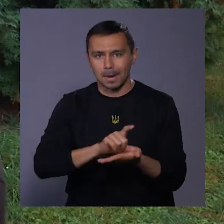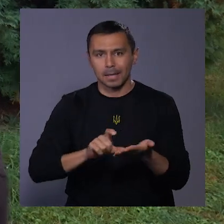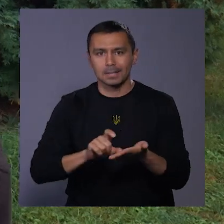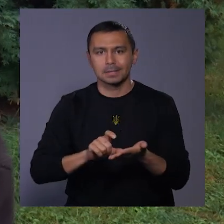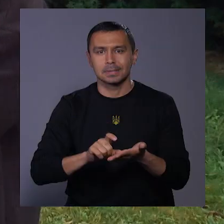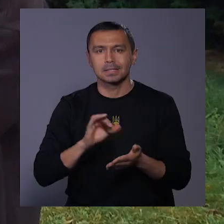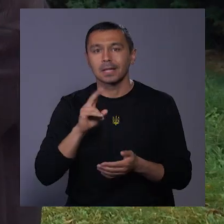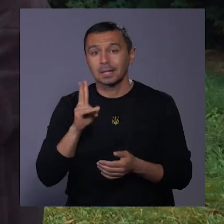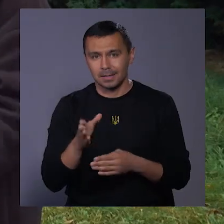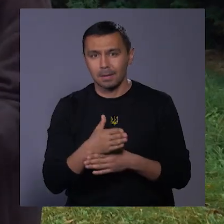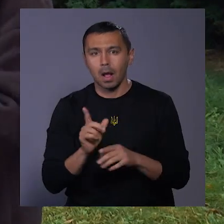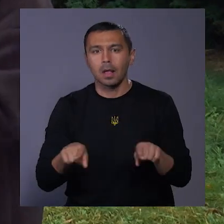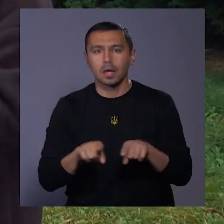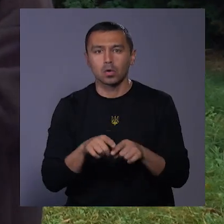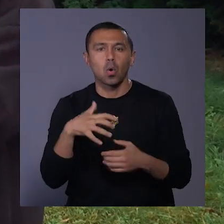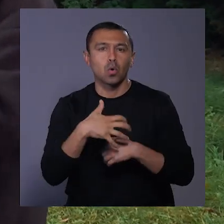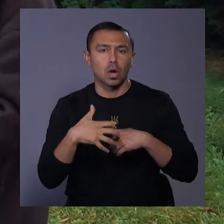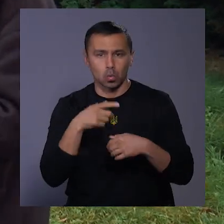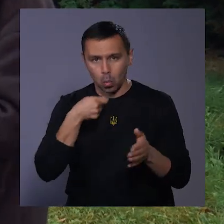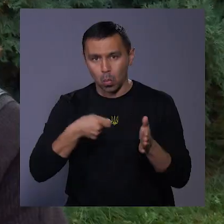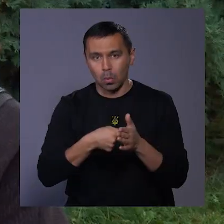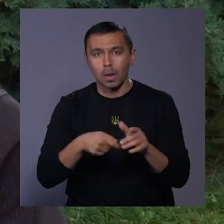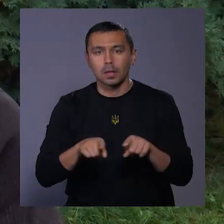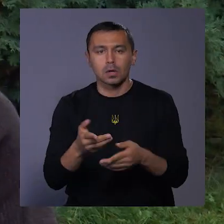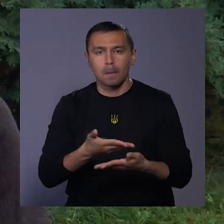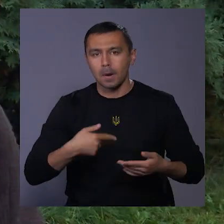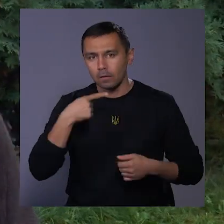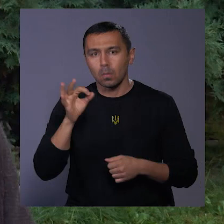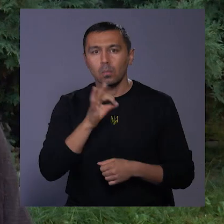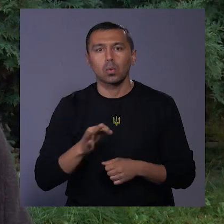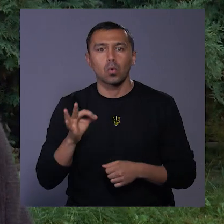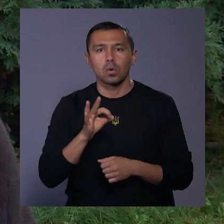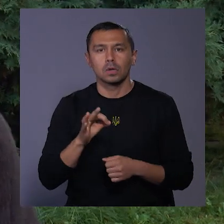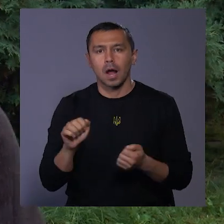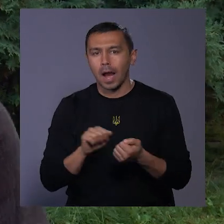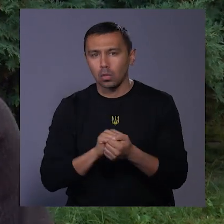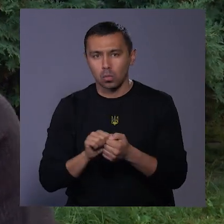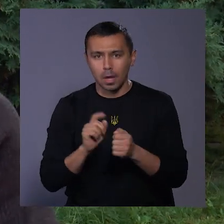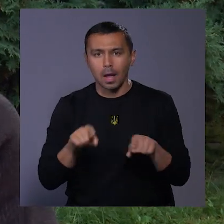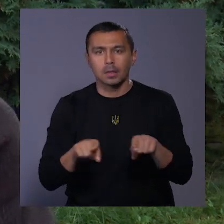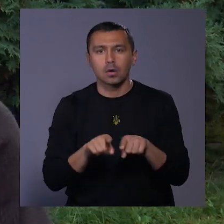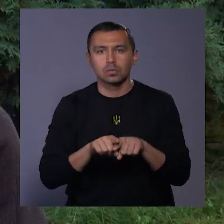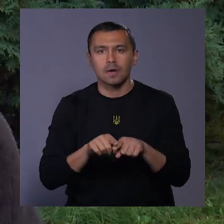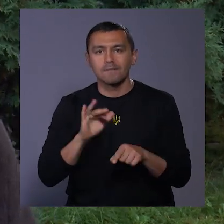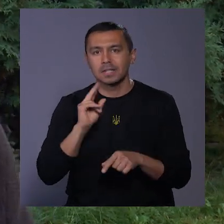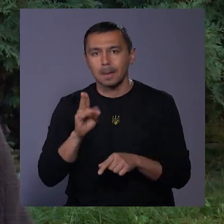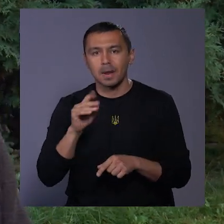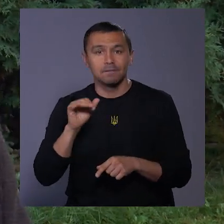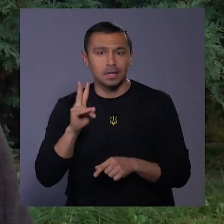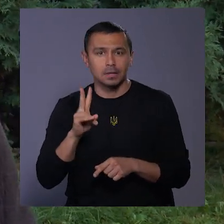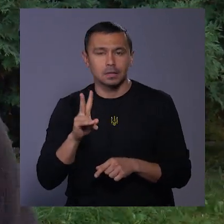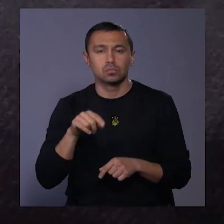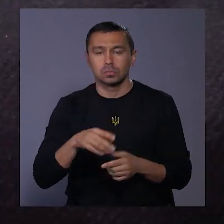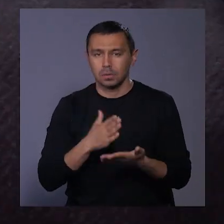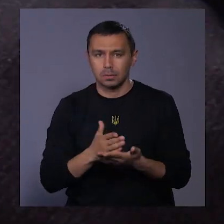сардин і також котячого корму. Також ми говоримо тут про гофрокартон і також віскі-парафін. Щодо останнього, тут